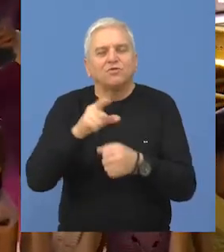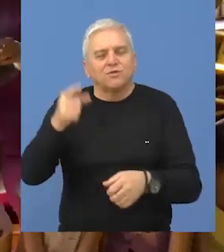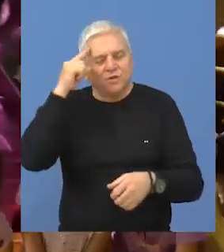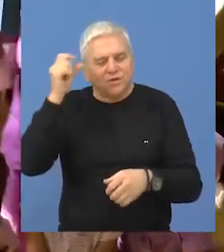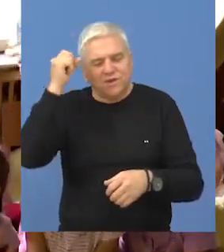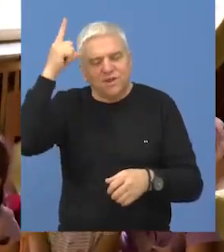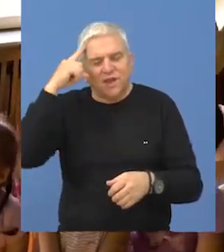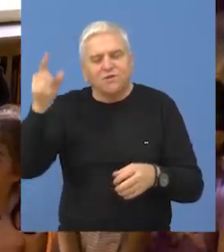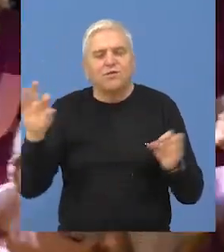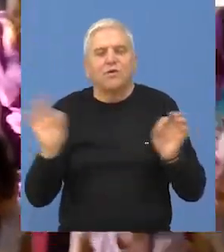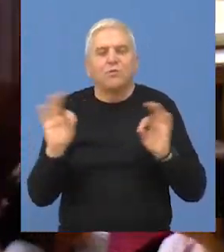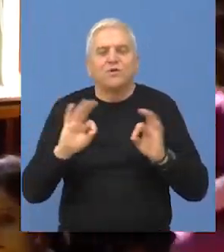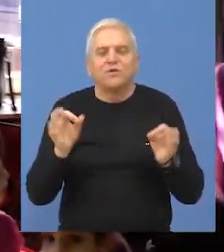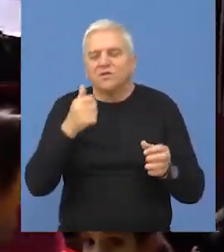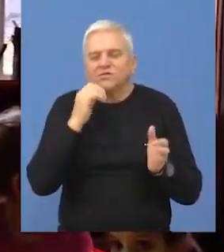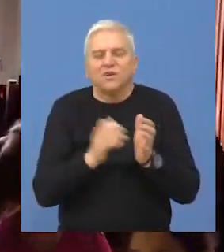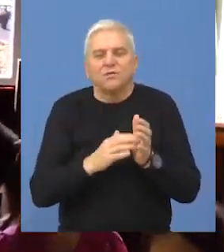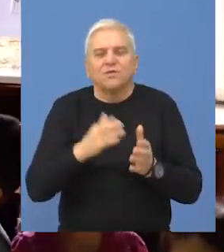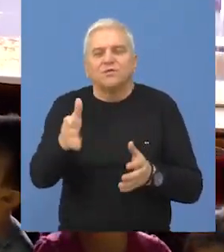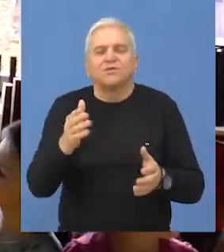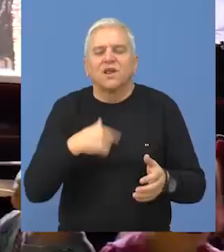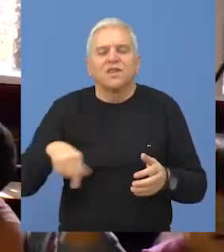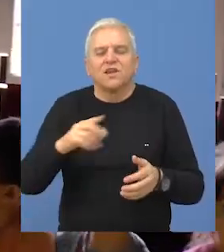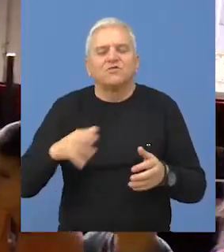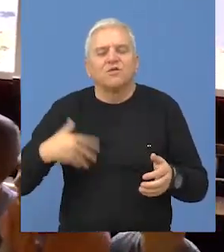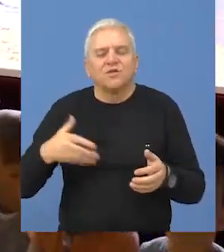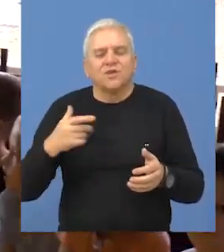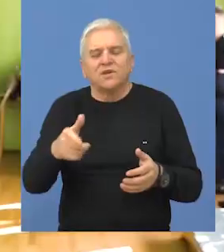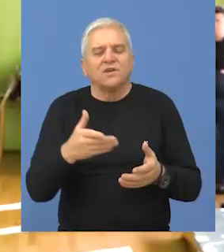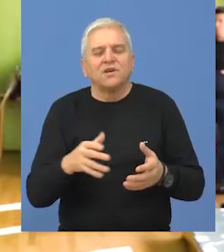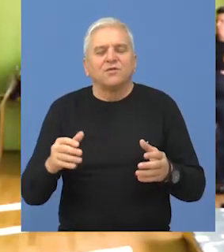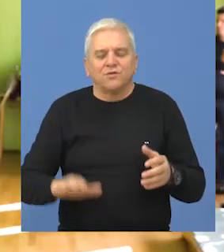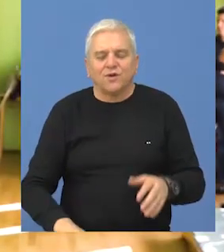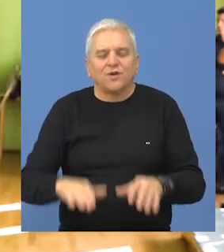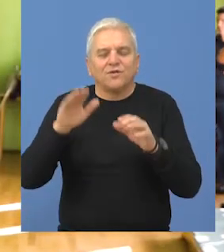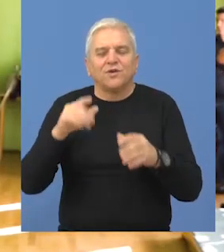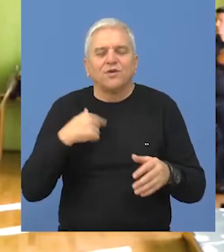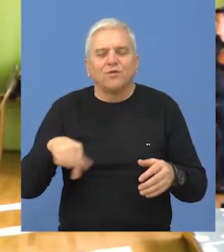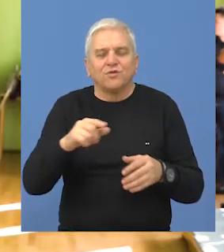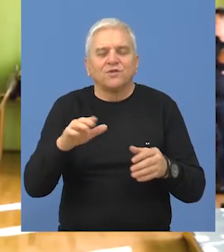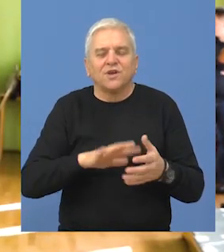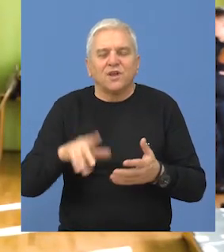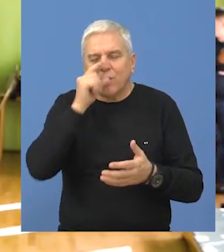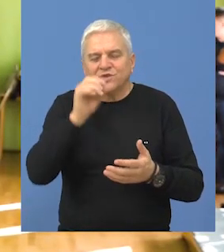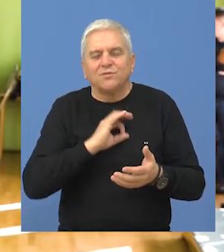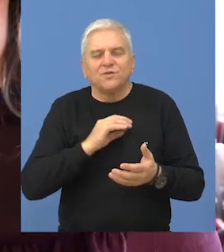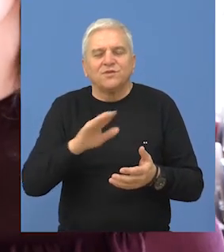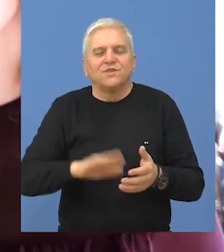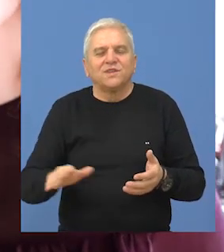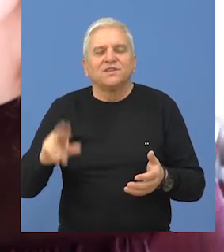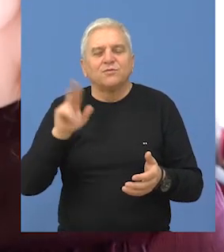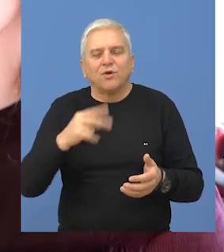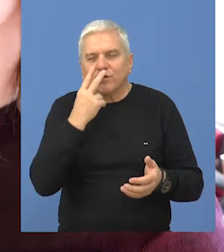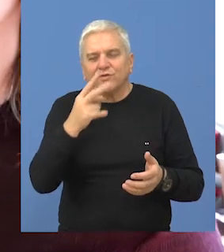ovu ideju, uspjeli da obezbedimo ono što je potrebno za našu najmlađu generaciju na teritoriji opštine Bečeji.